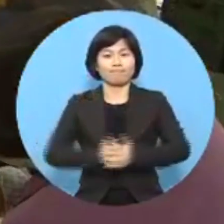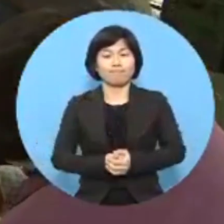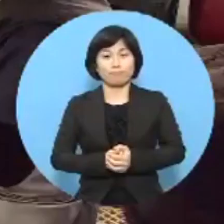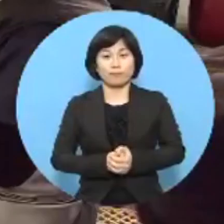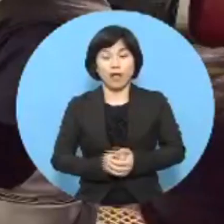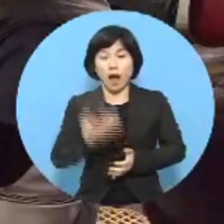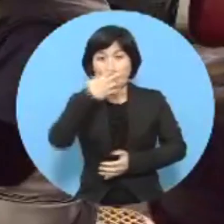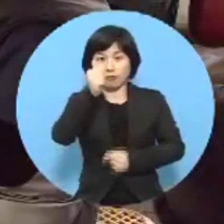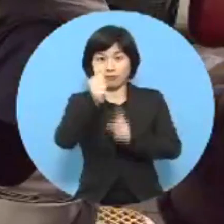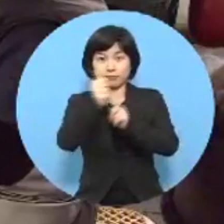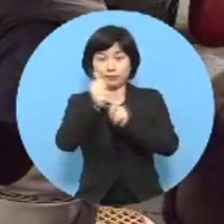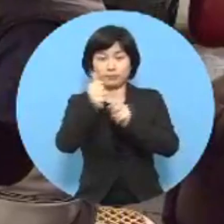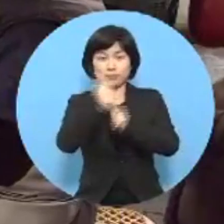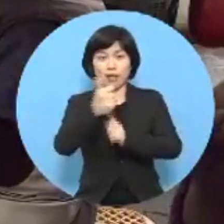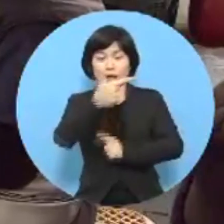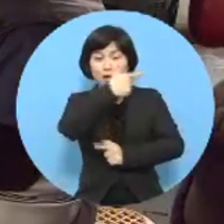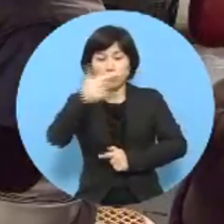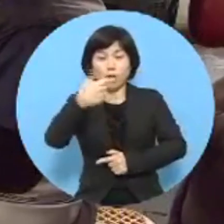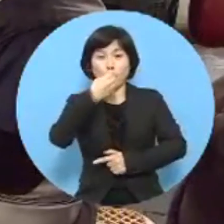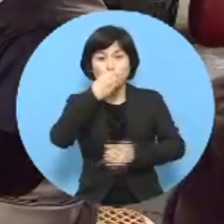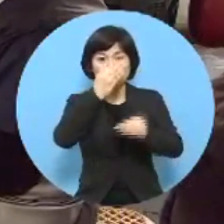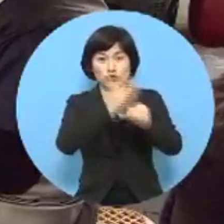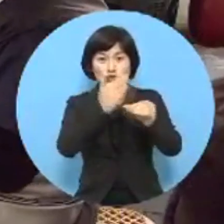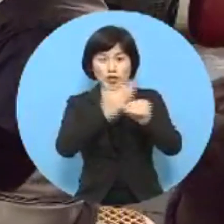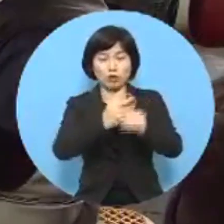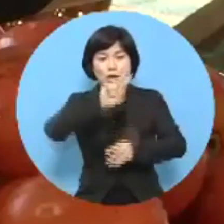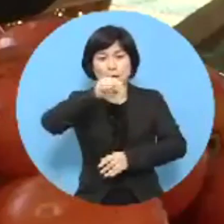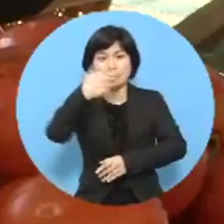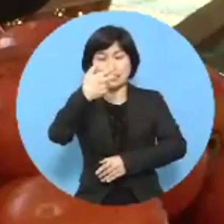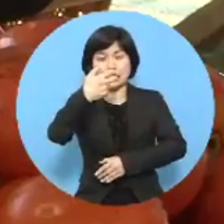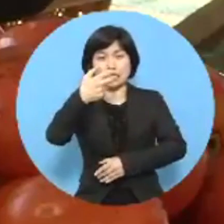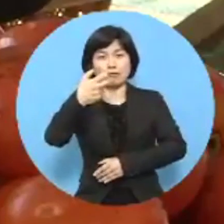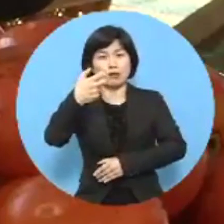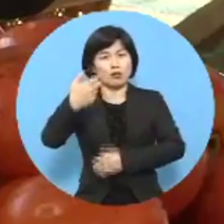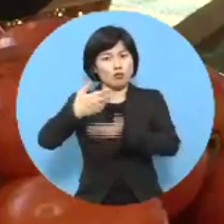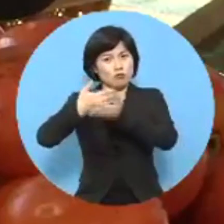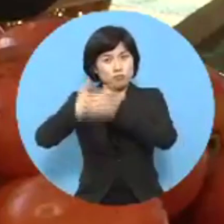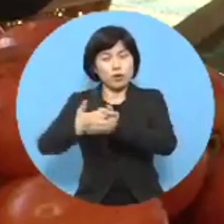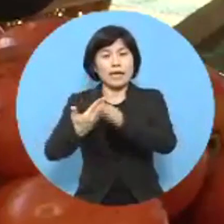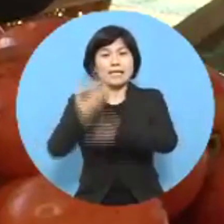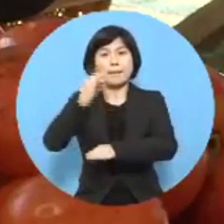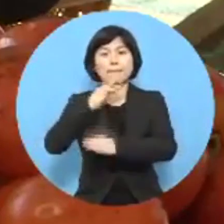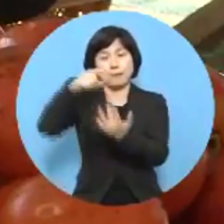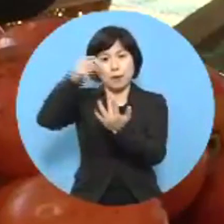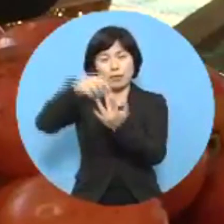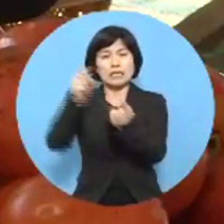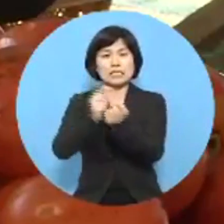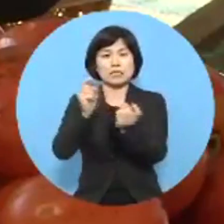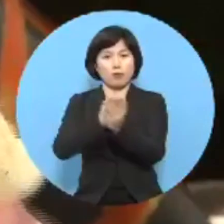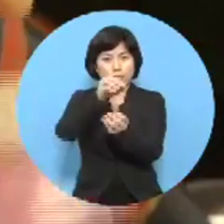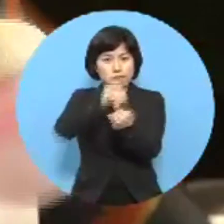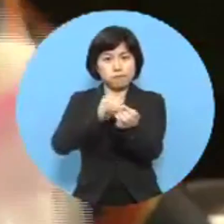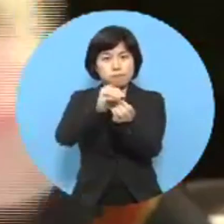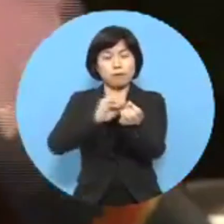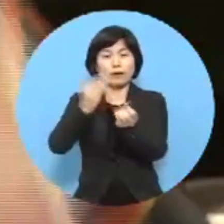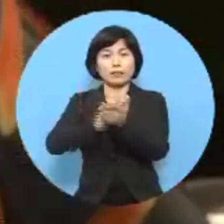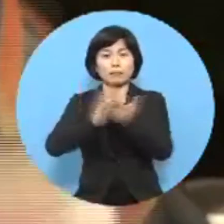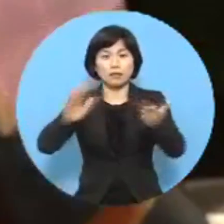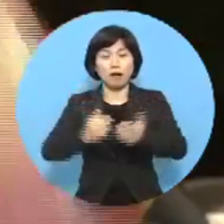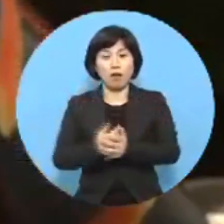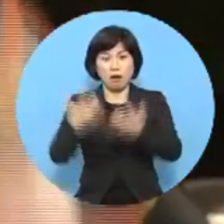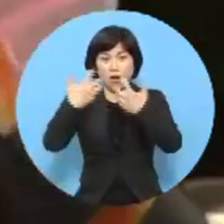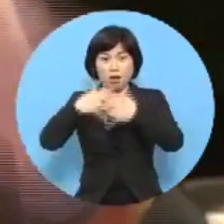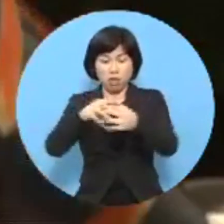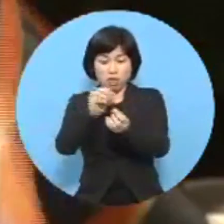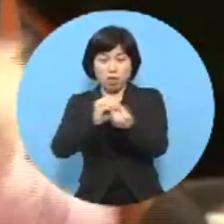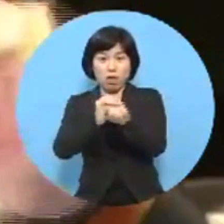박연연씨는 대봉감 가운데서도 270g 이상만을 골라 직접 손으로 깎습니다. 기계로